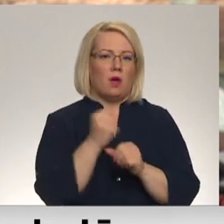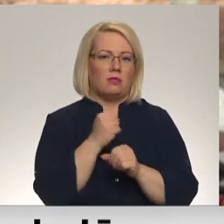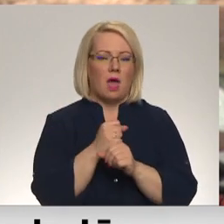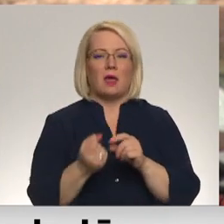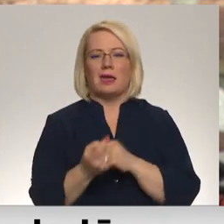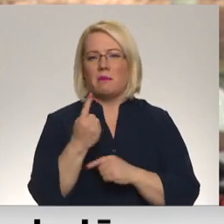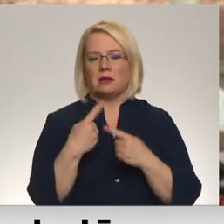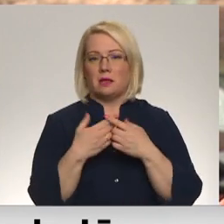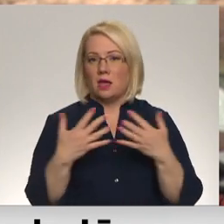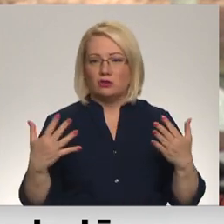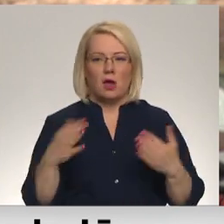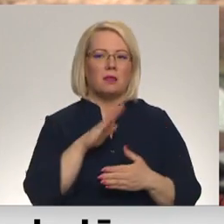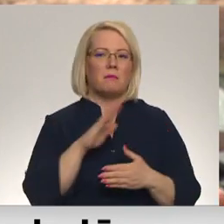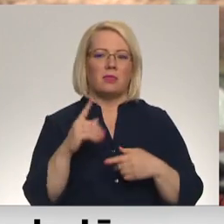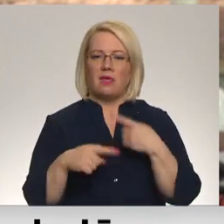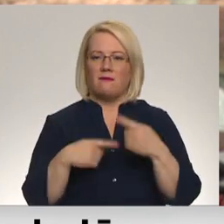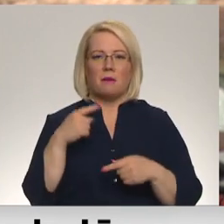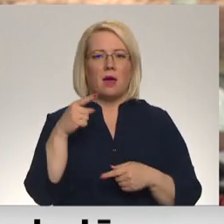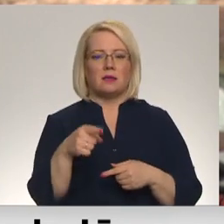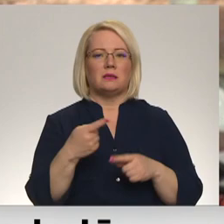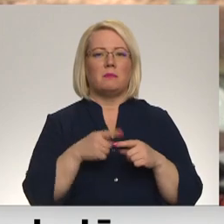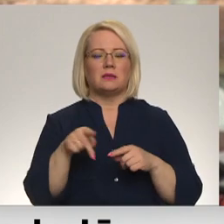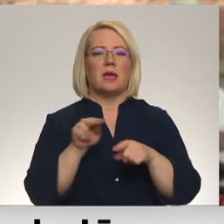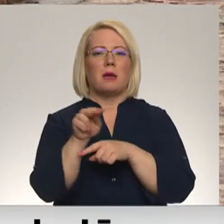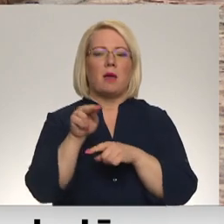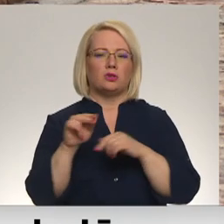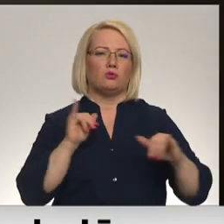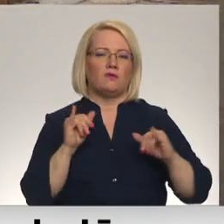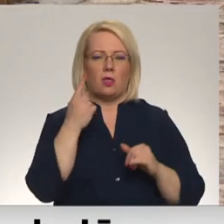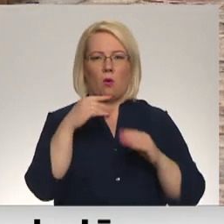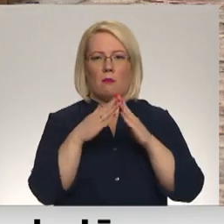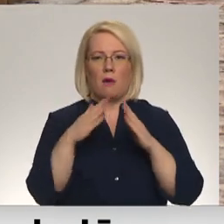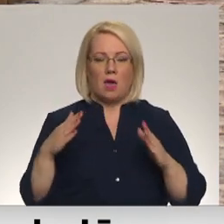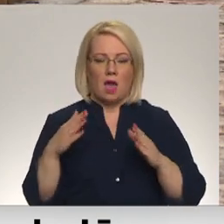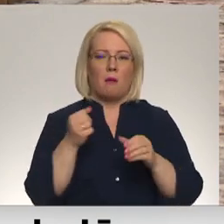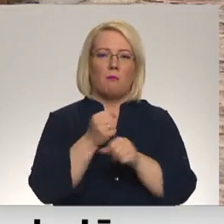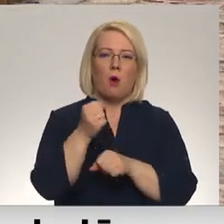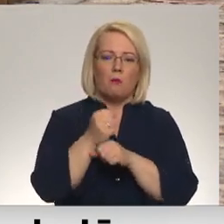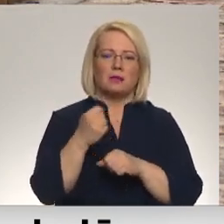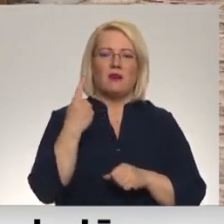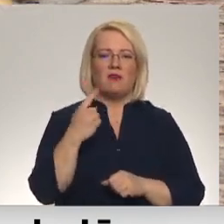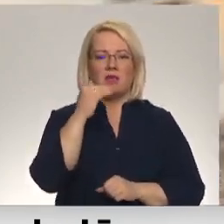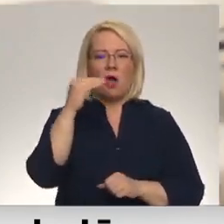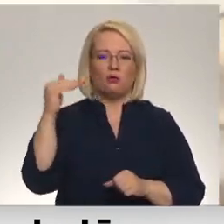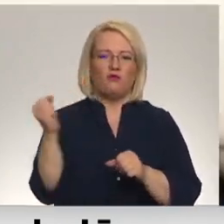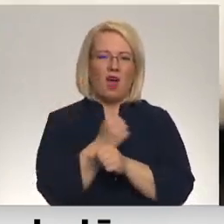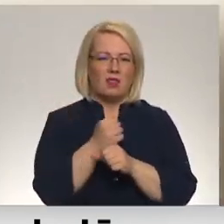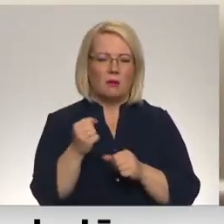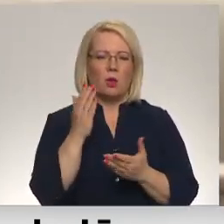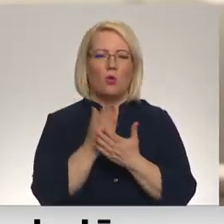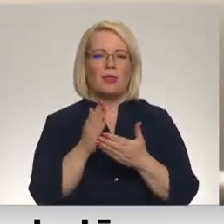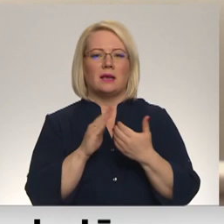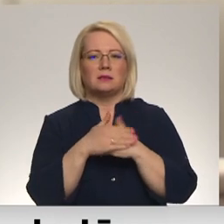ir dažādi, bet nevienmēr tas ir tāpēc, ka tā ir iemācīta uzvadība no mājā. Mobings, ja vienaudža savstarpējā vardarbība biežāk notiek